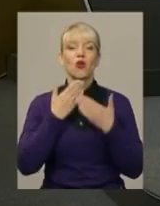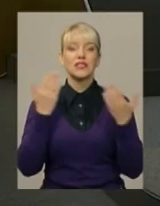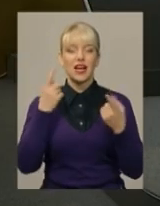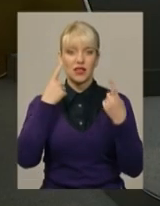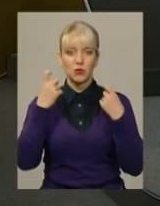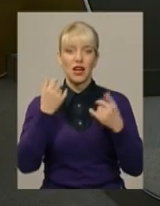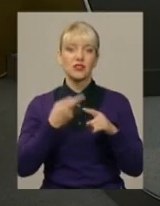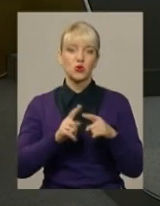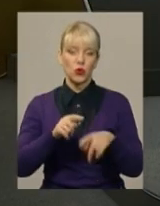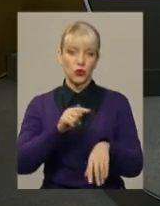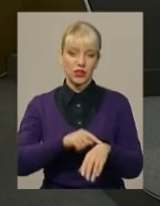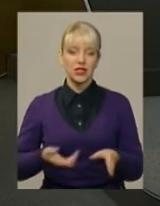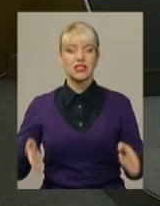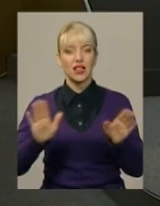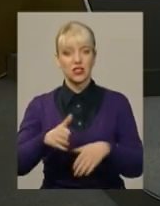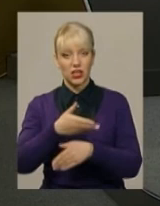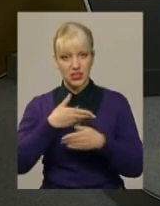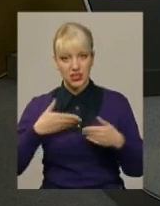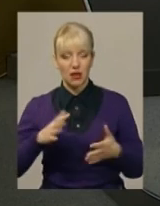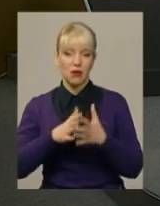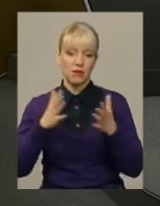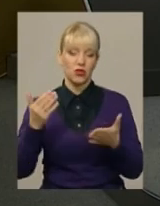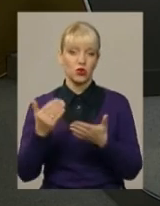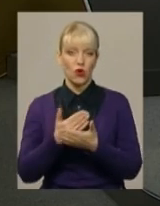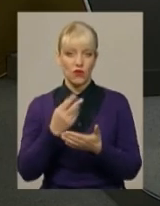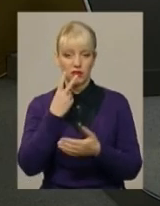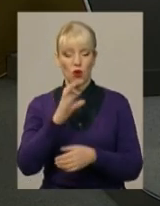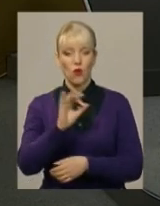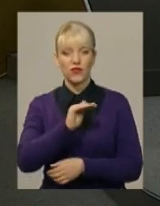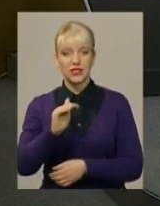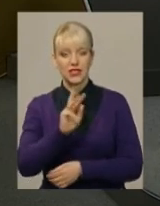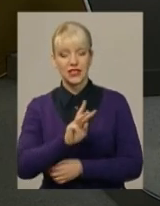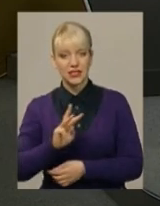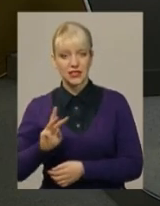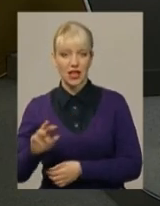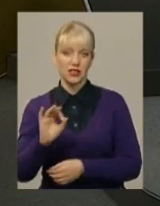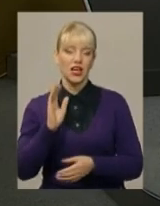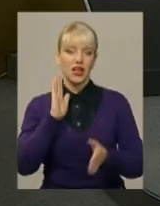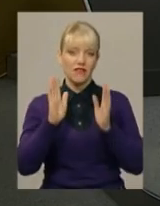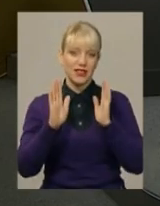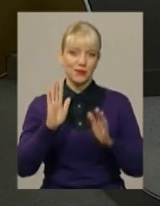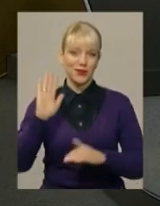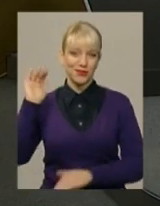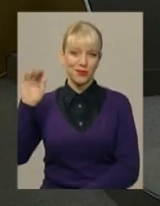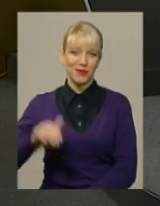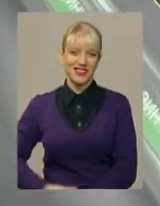інформація на цю годину. Залишайтеся з нами і ще більше новин дивіться на офіційному сайті та сторінці у Фейсбук. Побачимось.